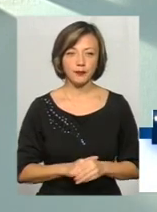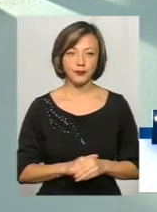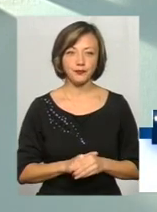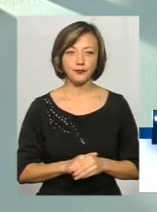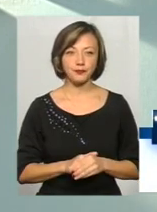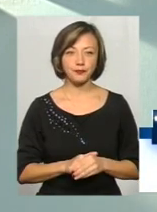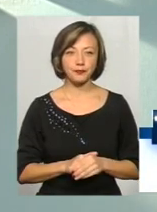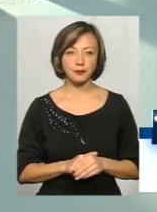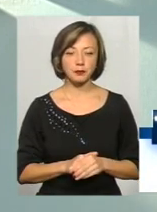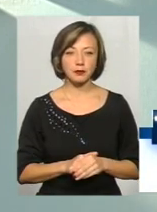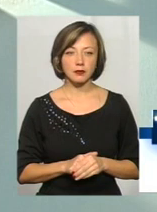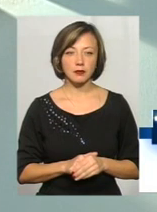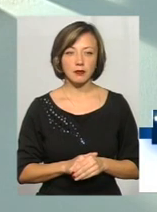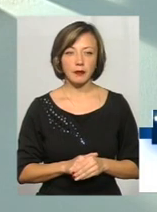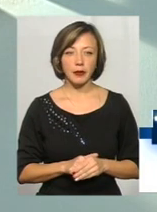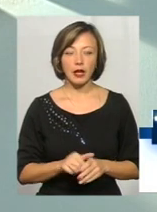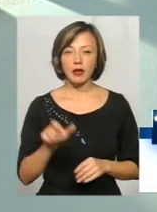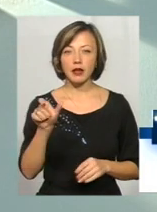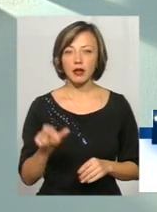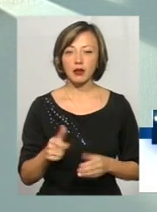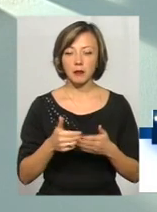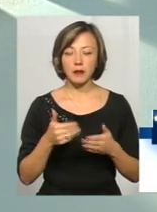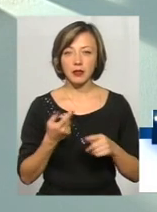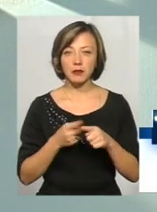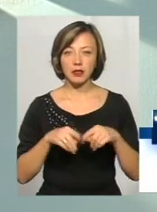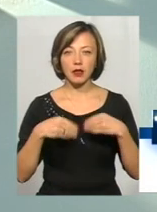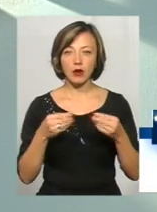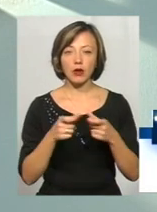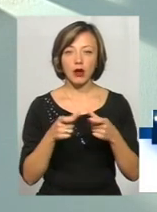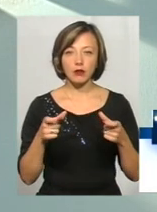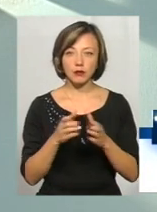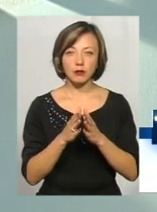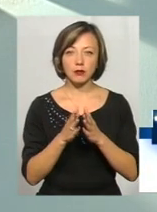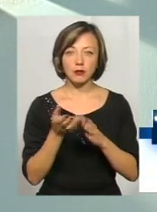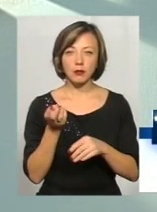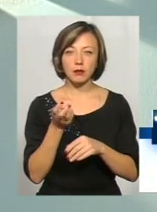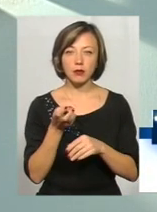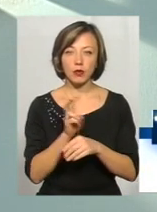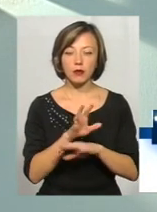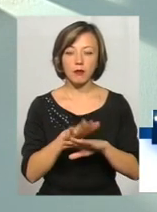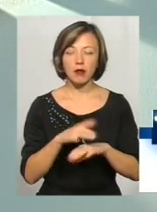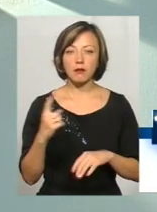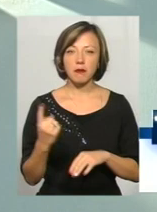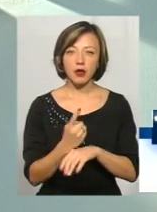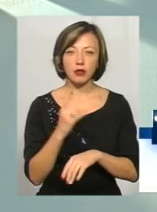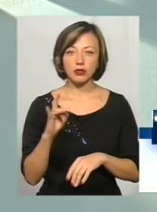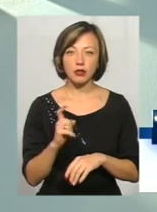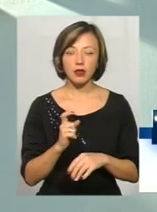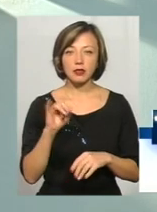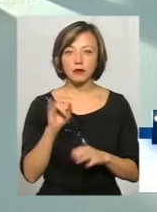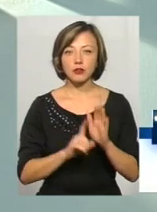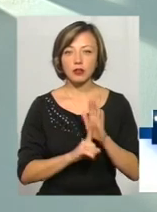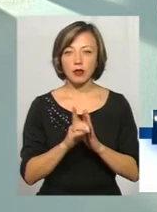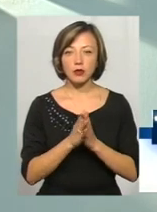Клієнта, при тому, як йому видають якусь карточку, чи він просить, приходить в банк вперше і починає, значить,